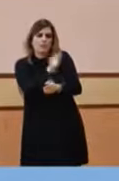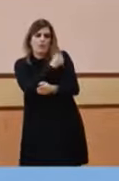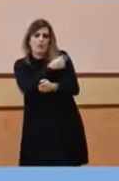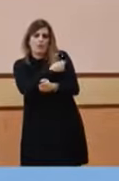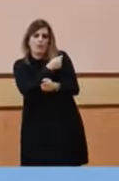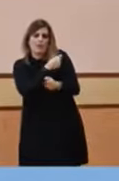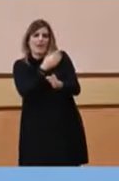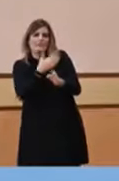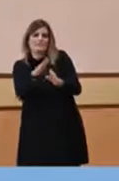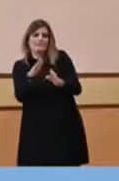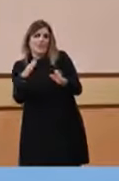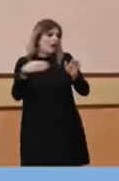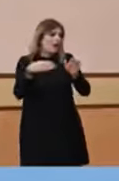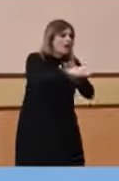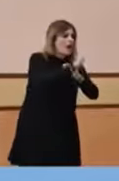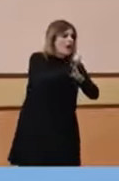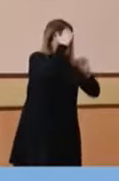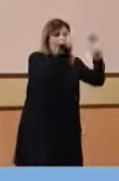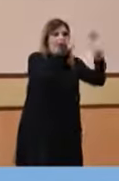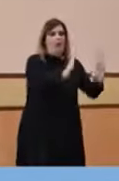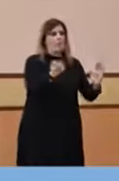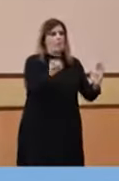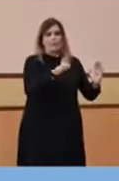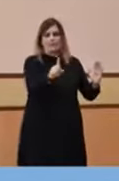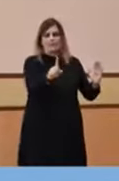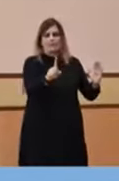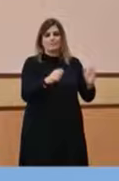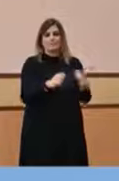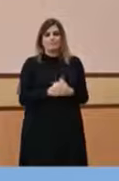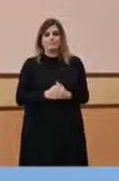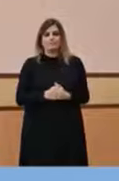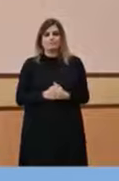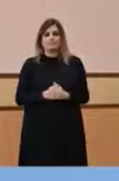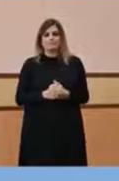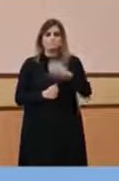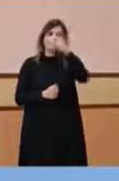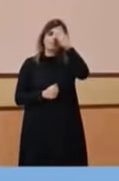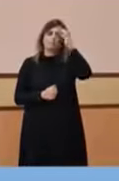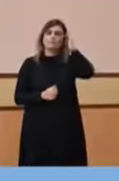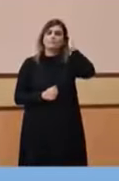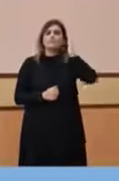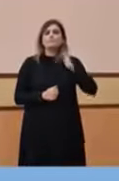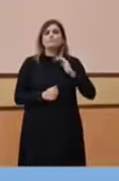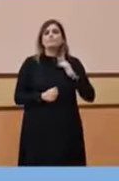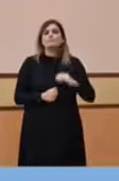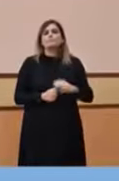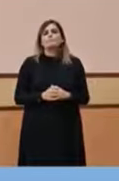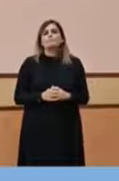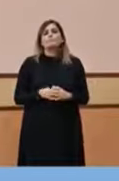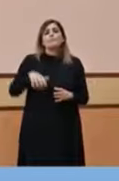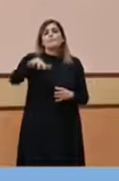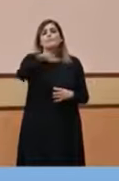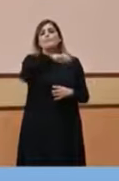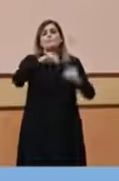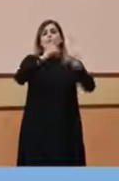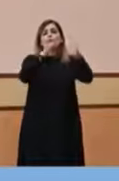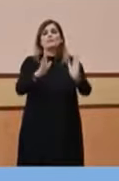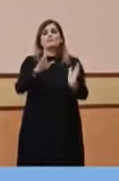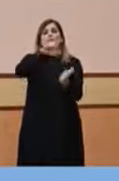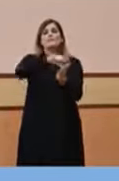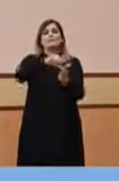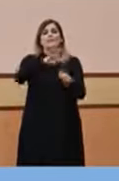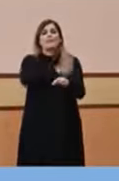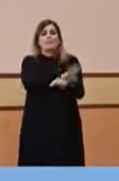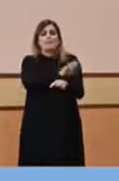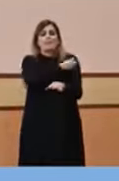contagi, a centres específics de vacunació. Aquests centres tenen una distribució per